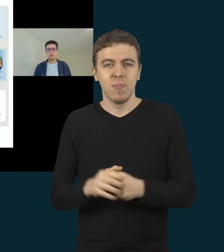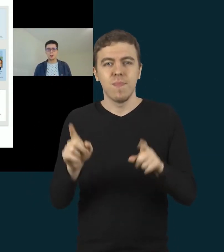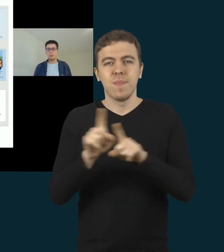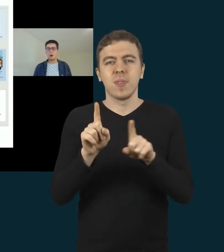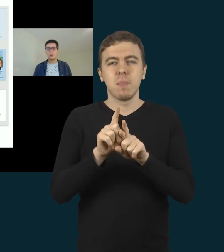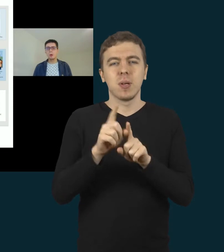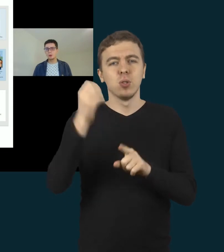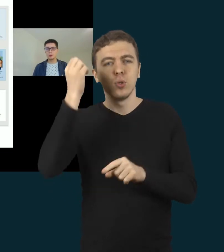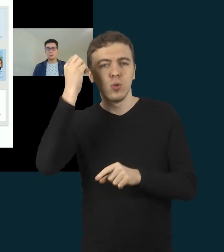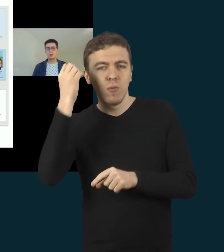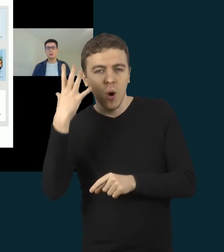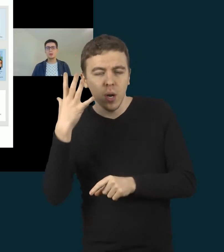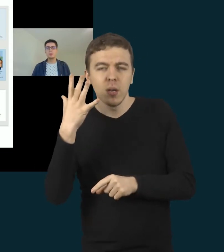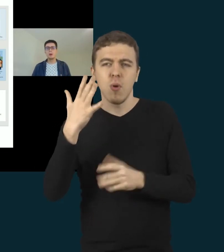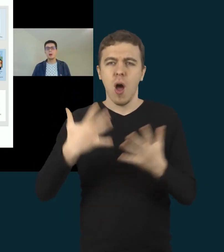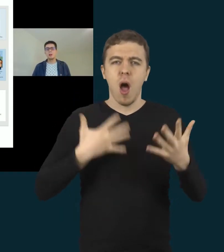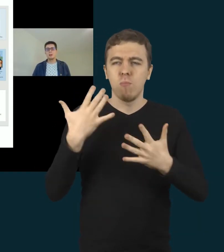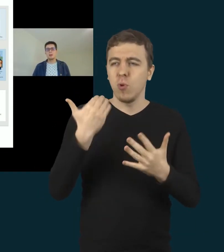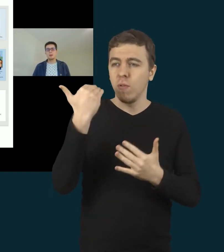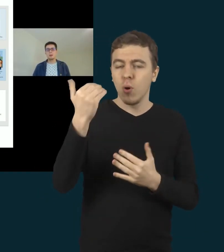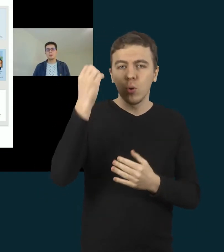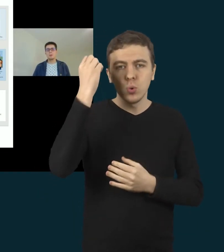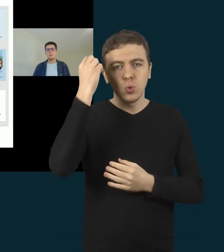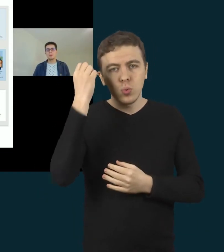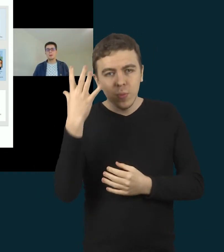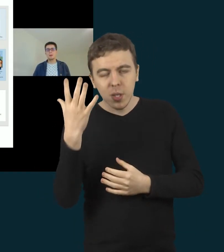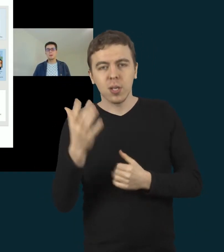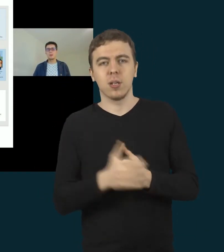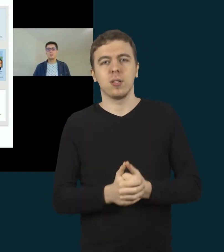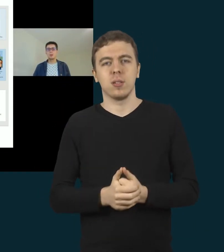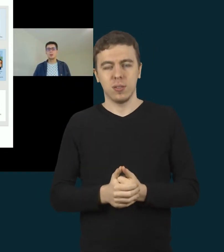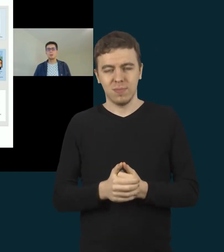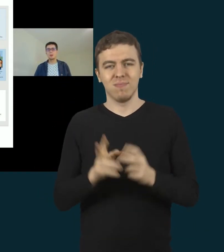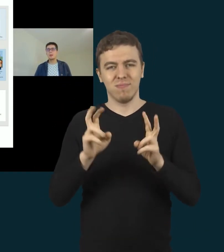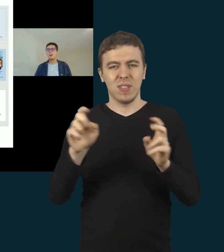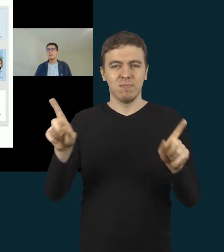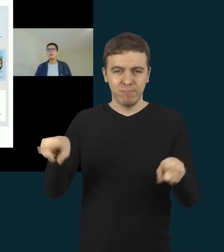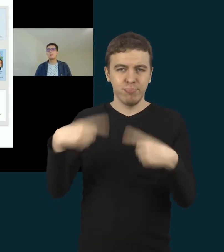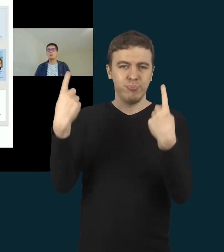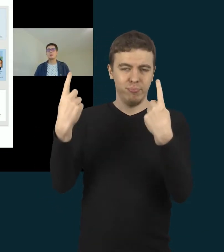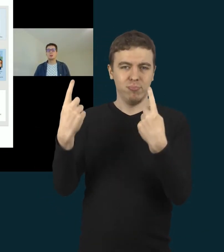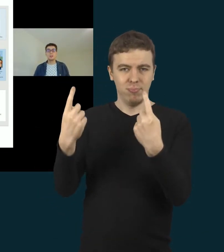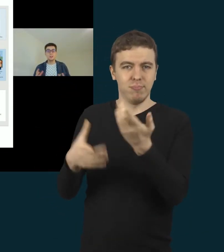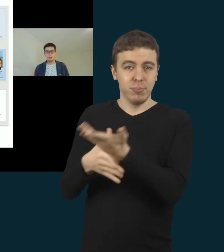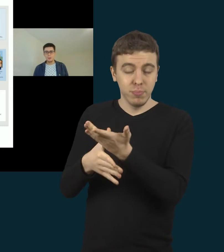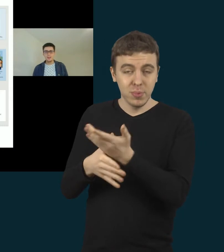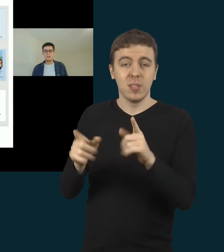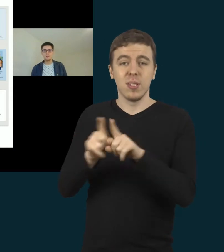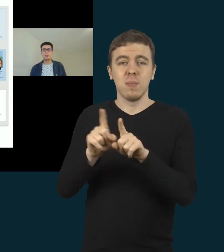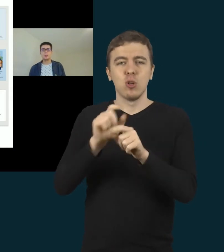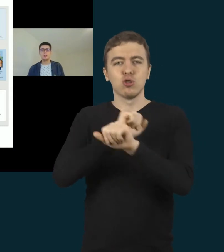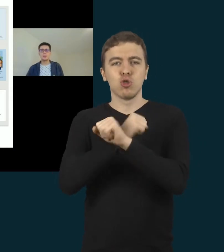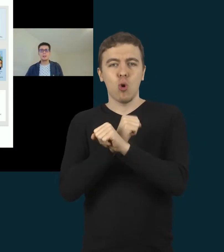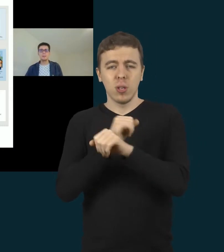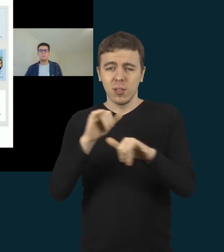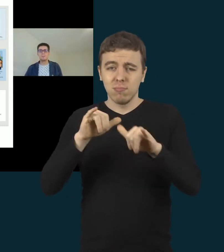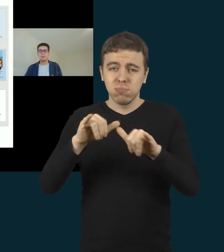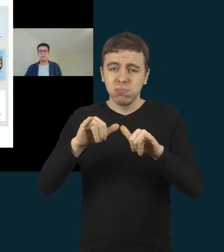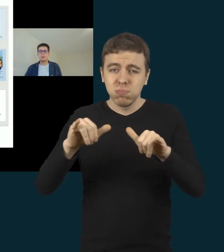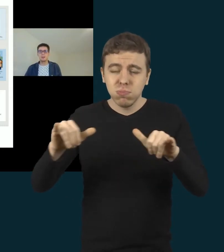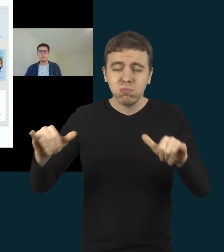subvokimo, emocijų pažinimo, stiprinimui, žodyno plėtimui. Ir